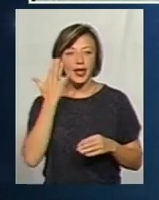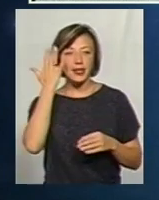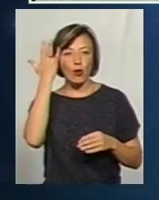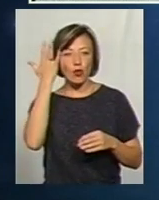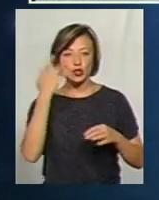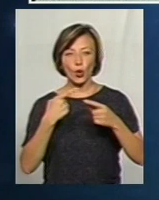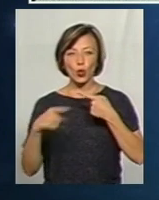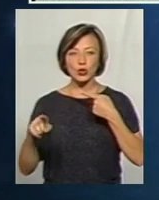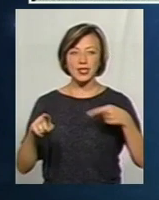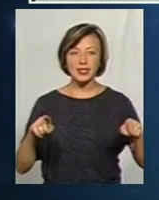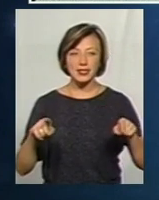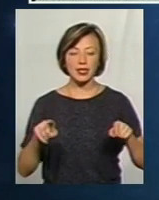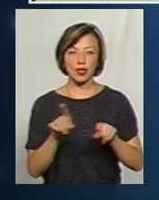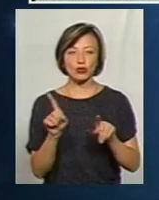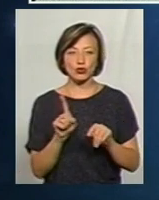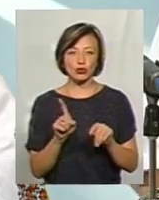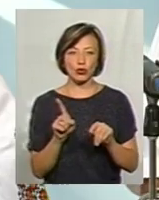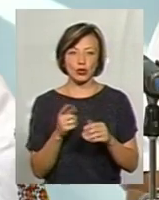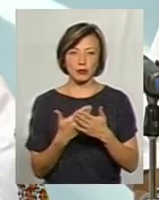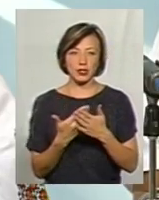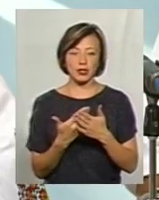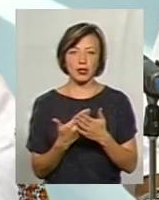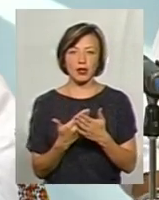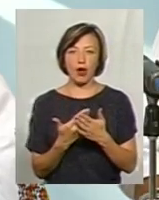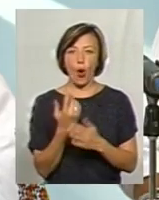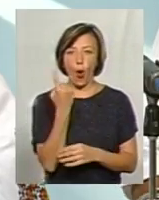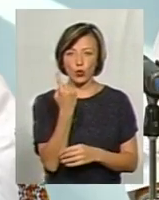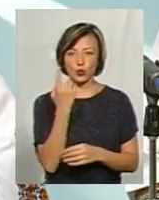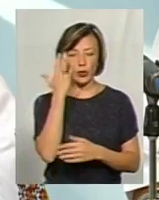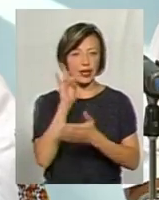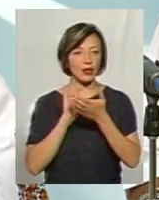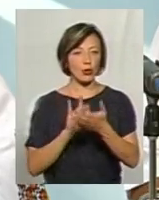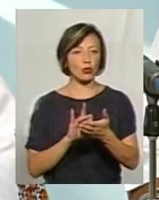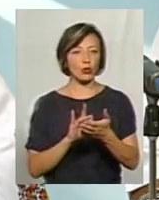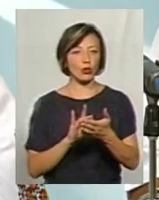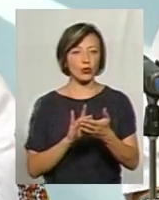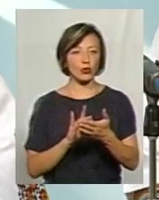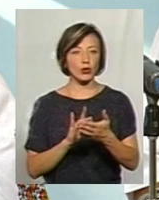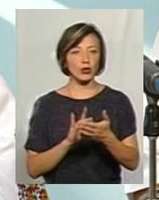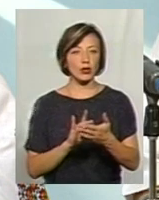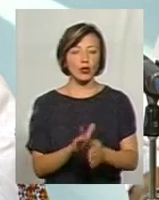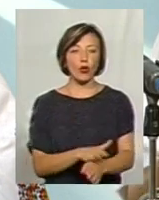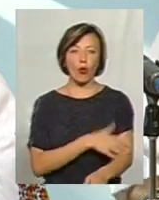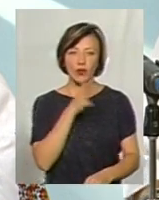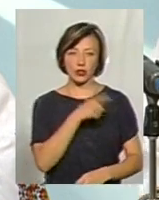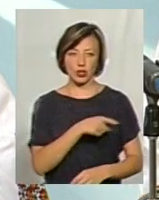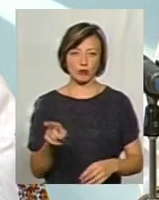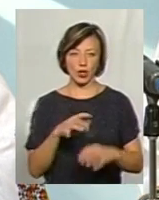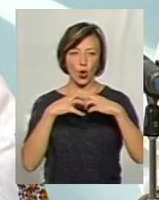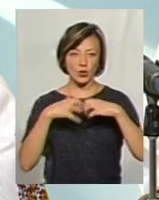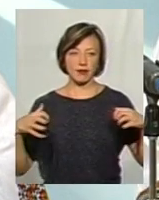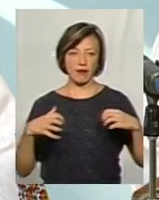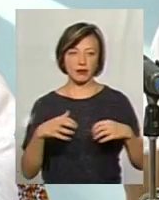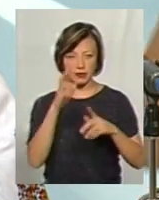розрізнена, що поставити сьогодні якусь ідеологію, вона досить довгий час буде просто розривати